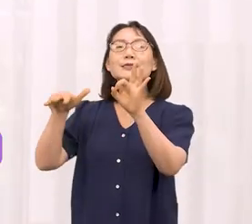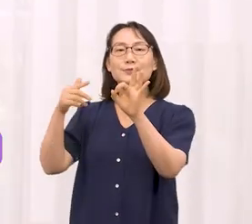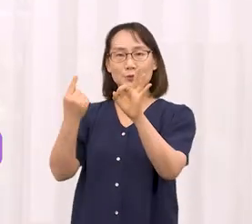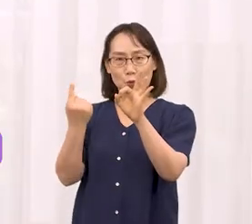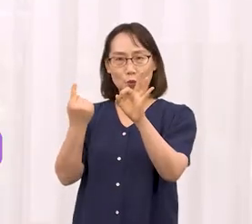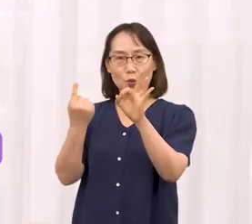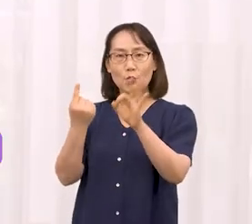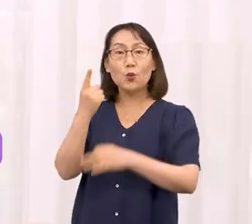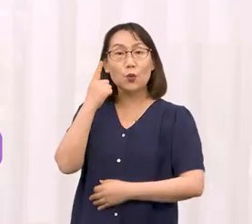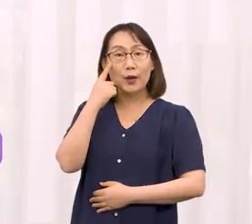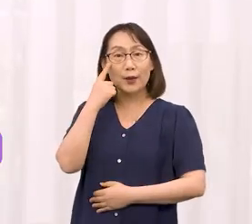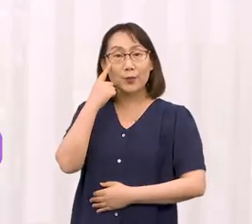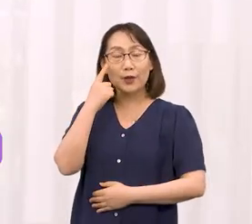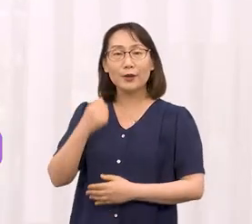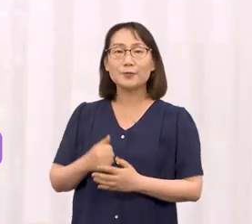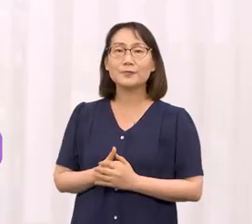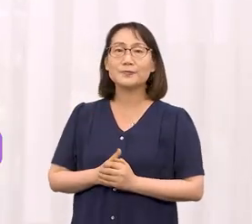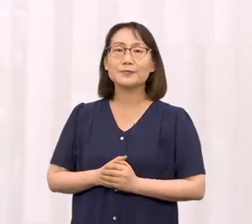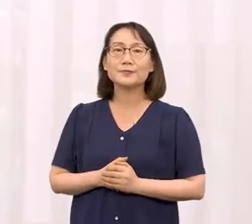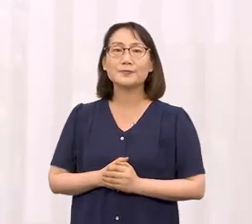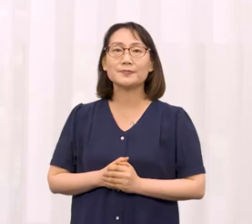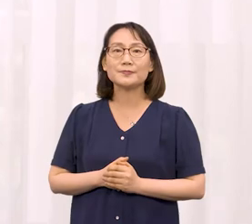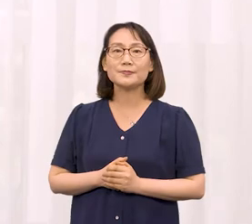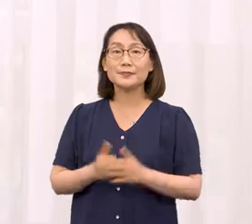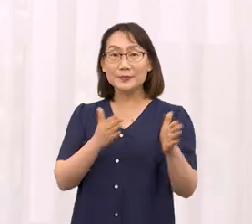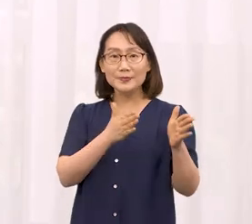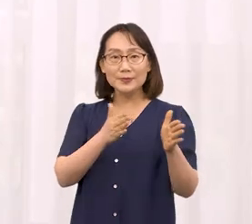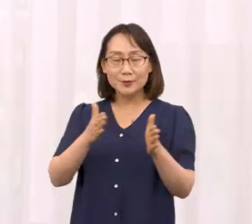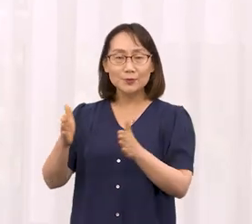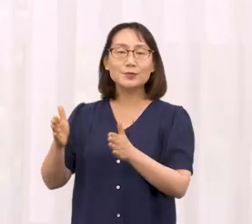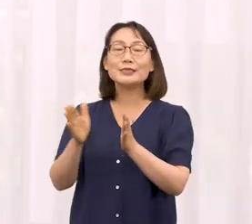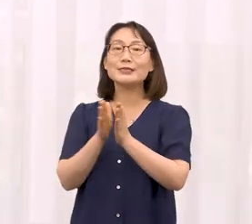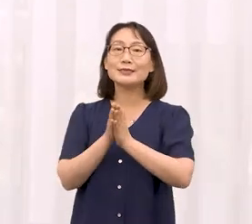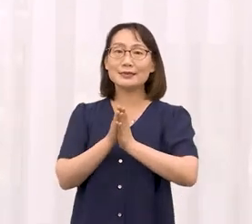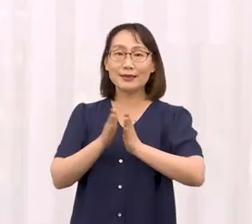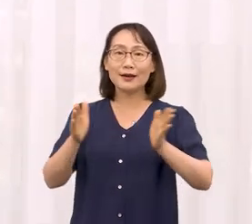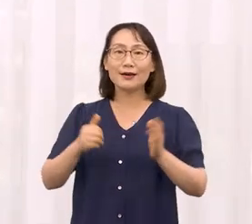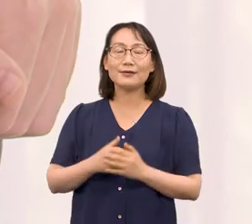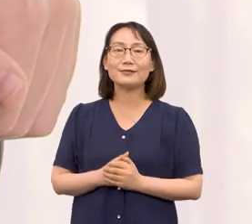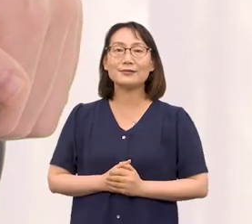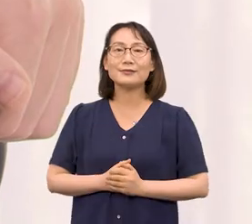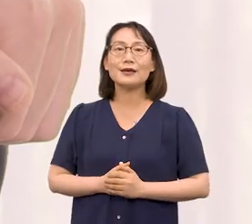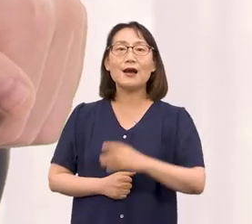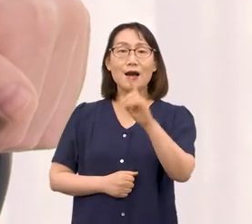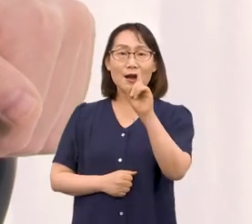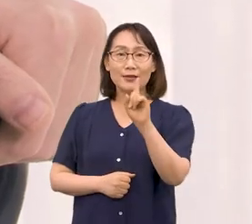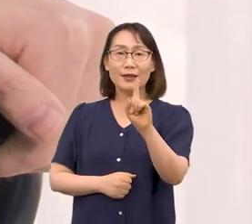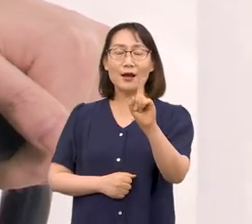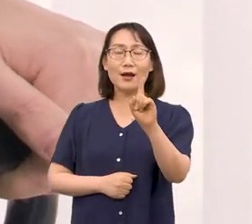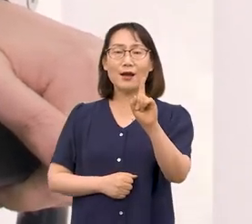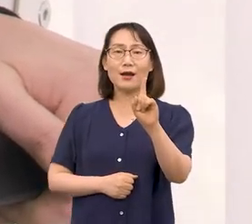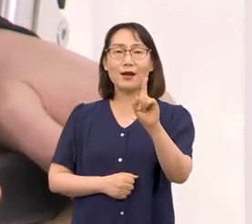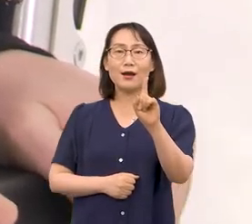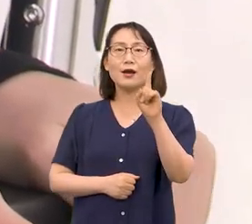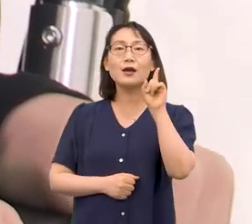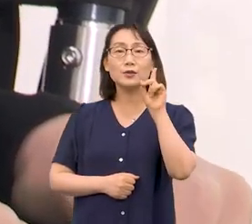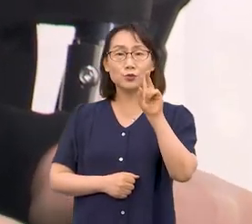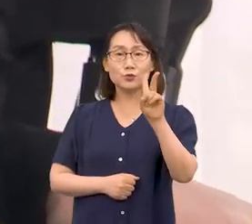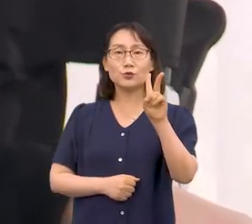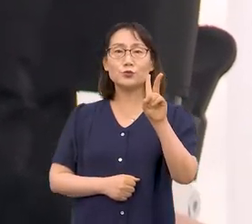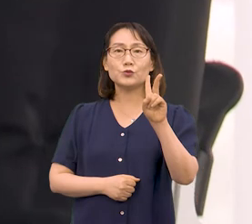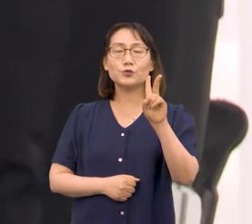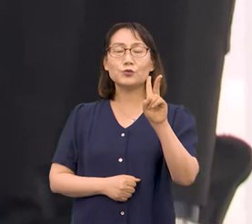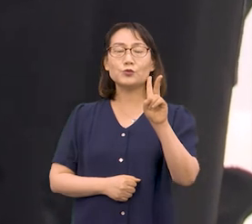동안 진행해주시길 바랍니다. 준비 시작 하나 둘